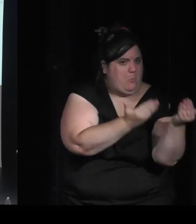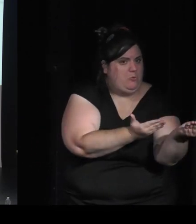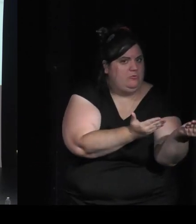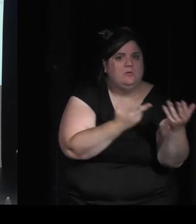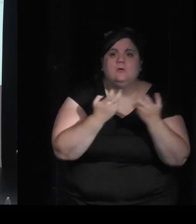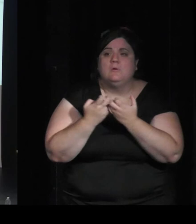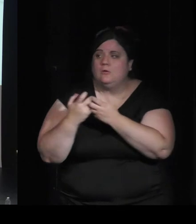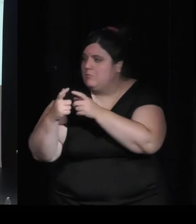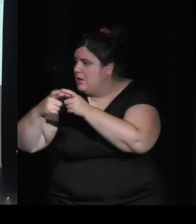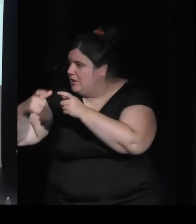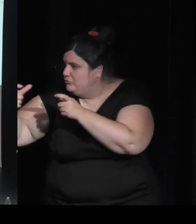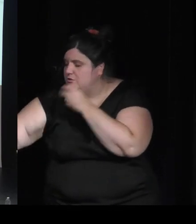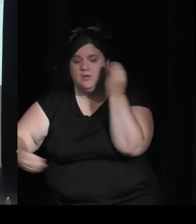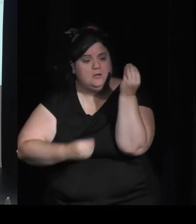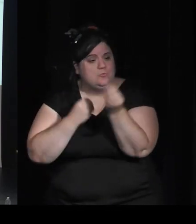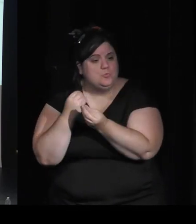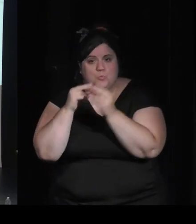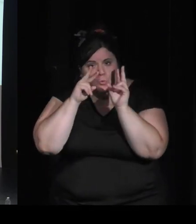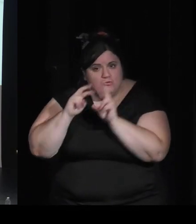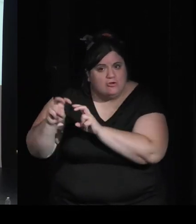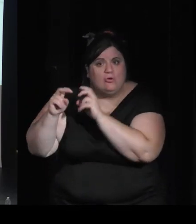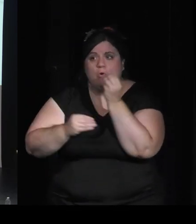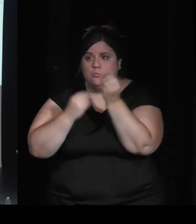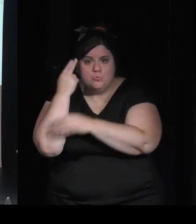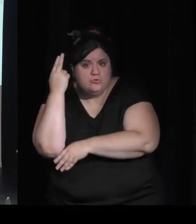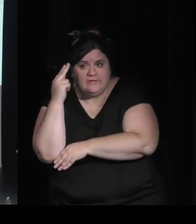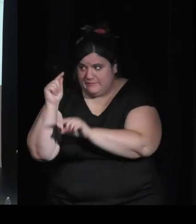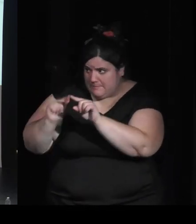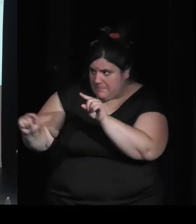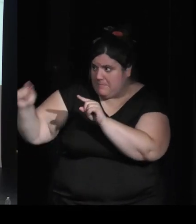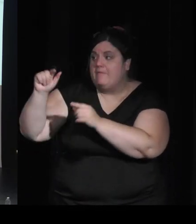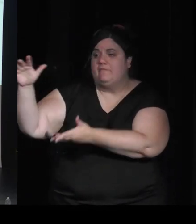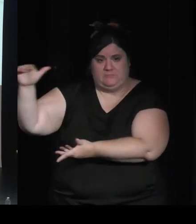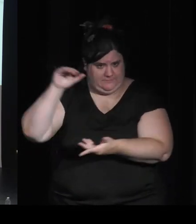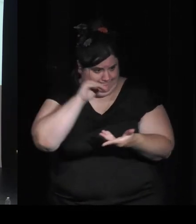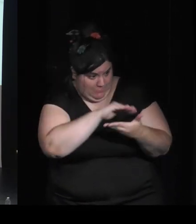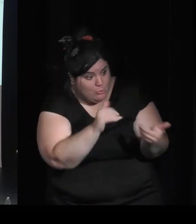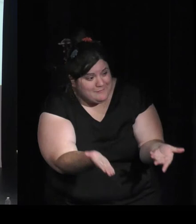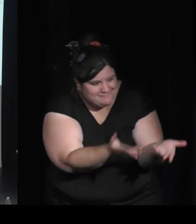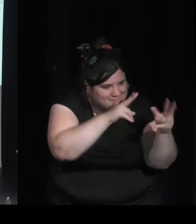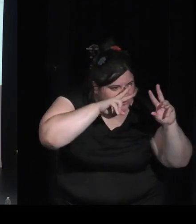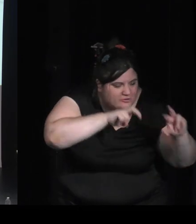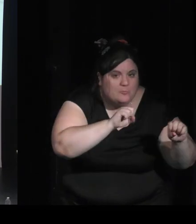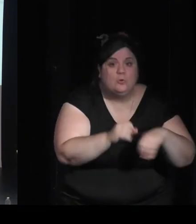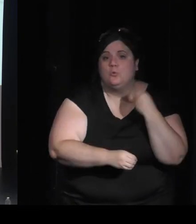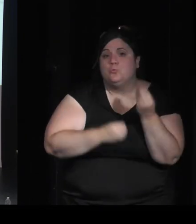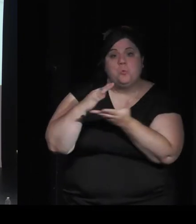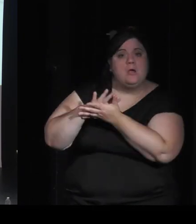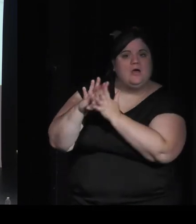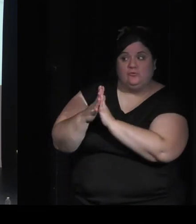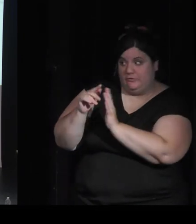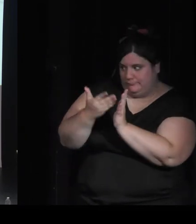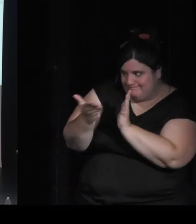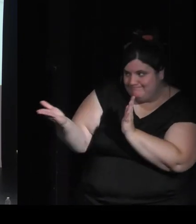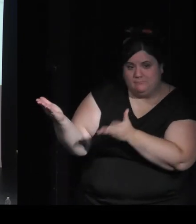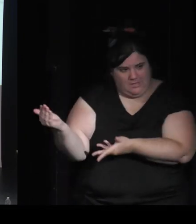industriels de nos partenaires chercheurs d'autres universités aussi d'associations et de proposer des sujets